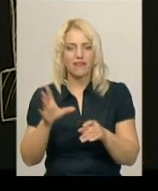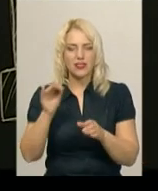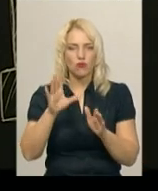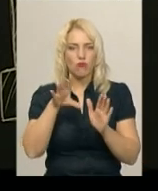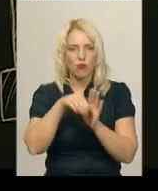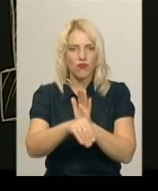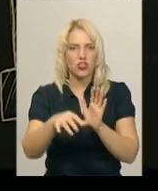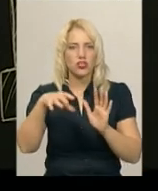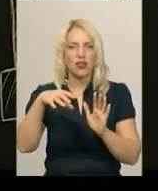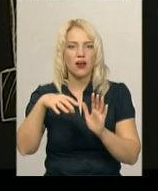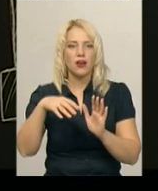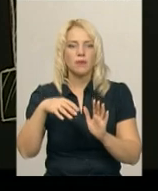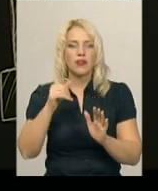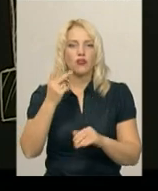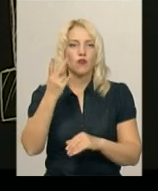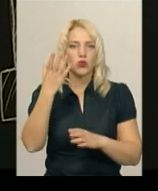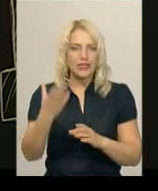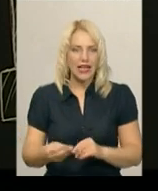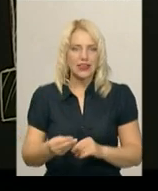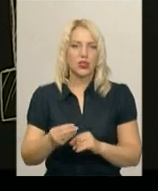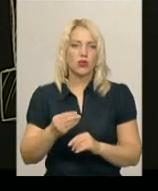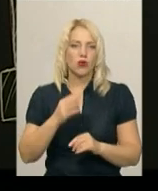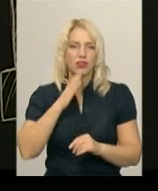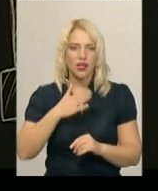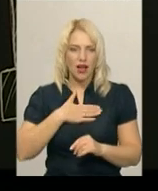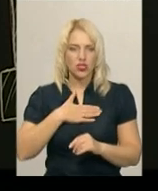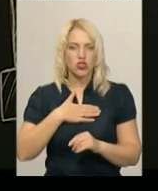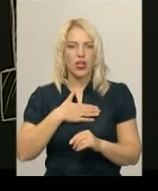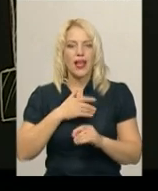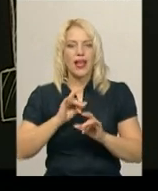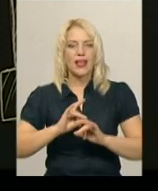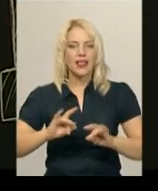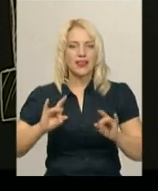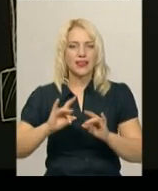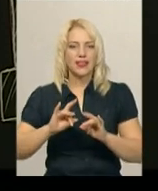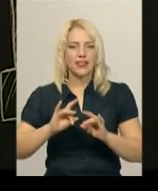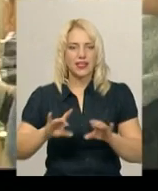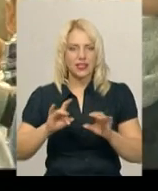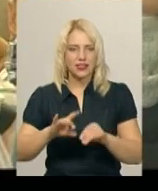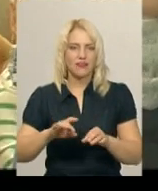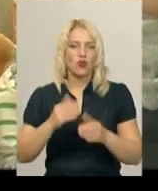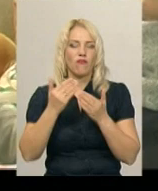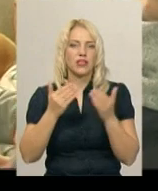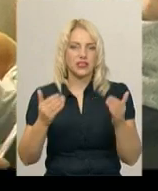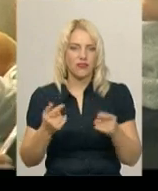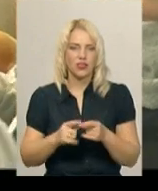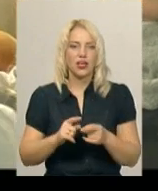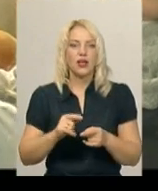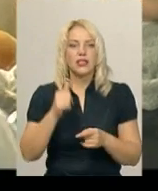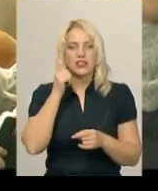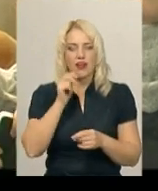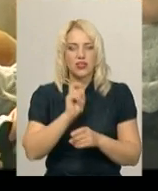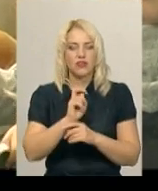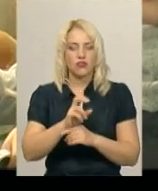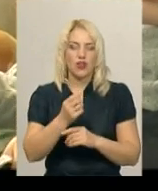цього двохденного нашої інтерактивної виставки «Мітенкот». Завтра відвідувачі віком